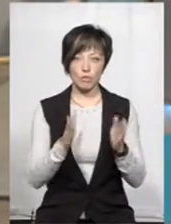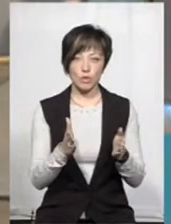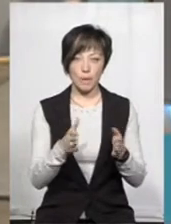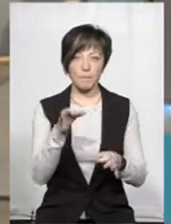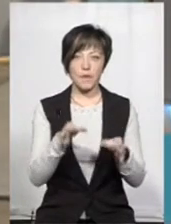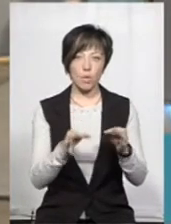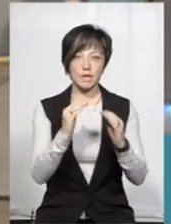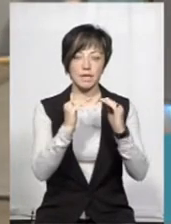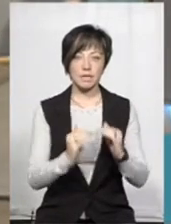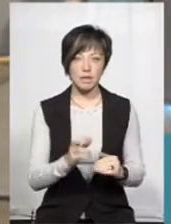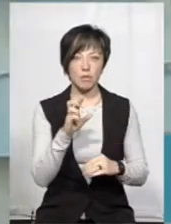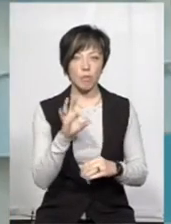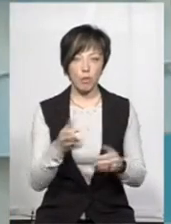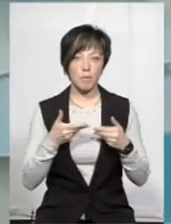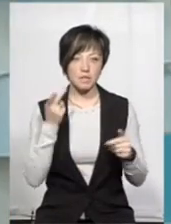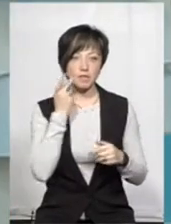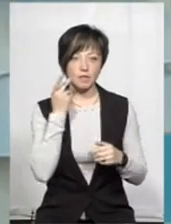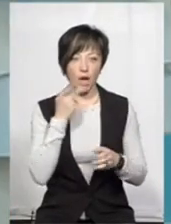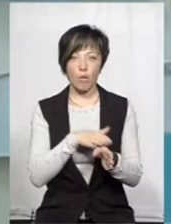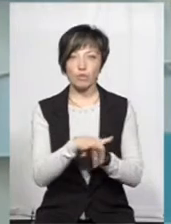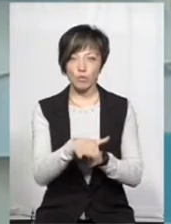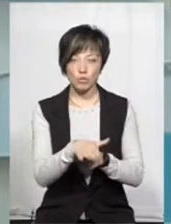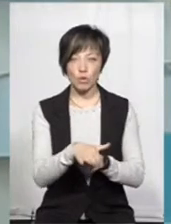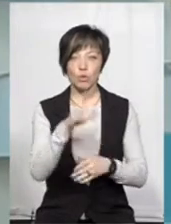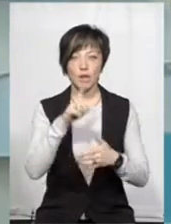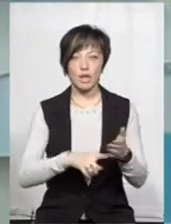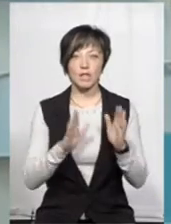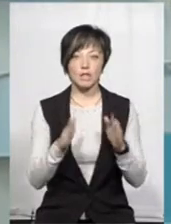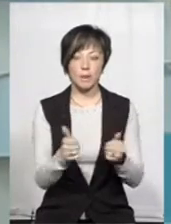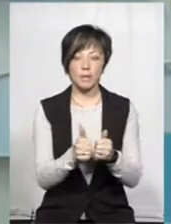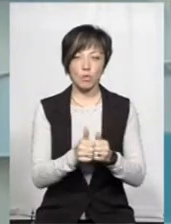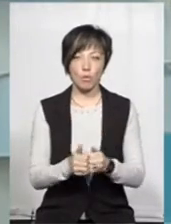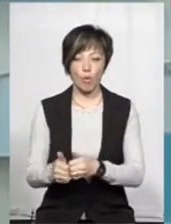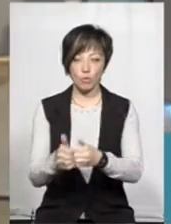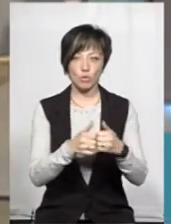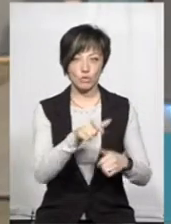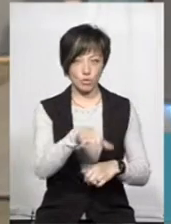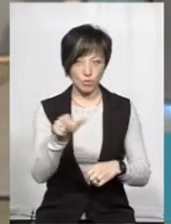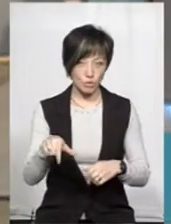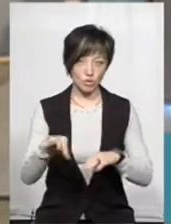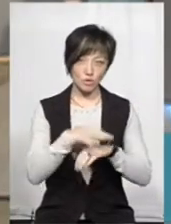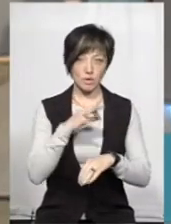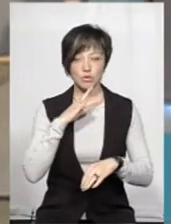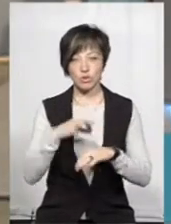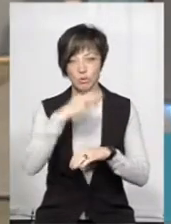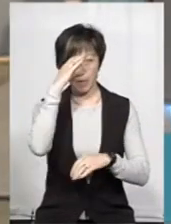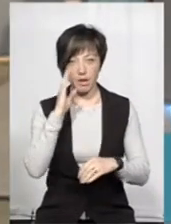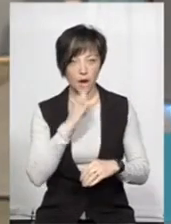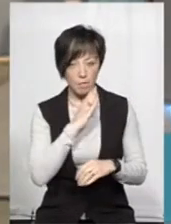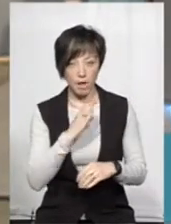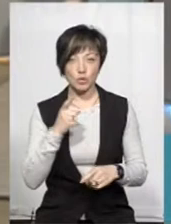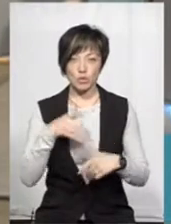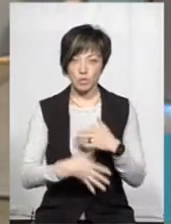природньо низький, чому? Тому що ми зазвичай абсолютно повністю довіряємо лише близькому оточенню, близьким людям, так, чоловіку, дружині, батькам.